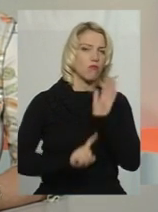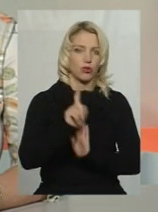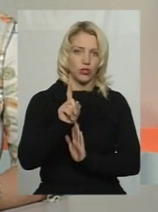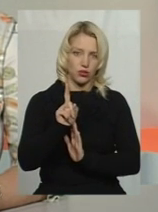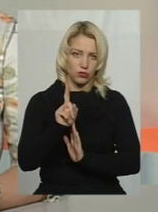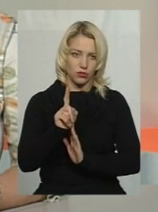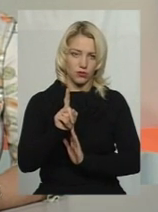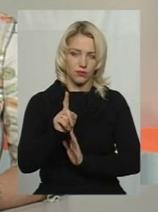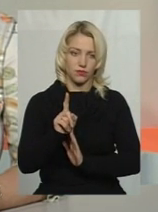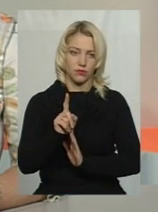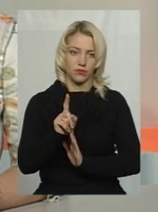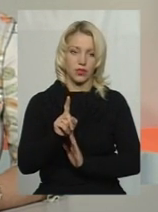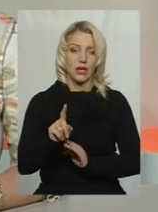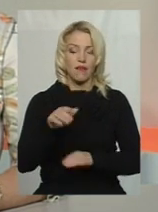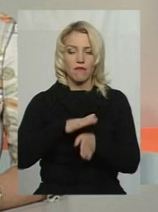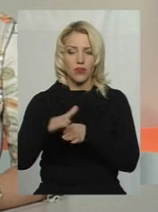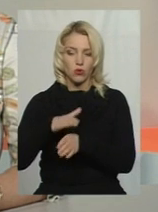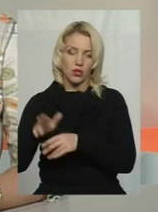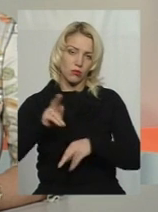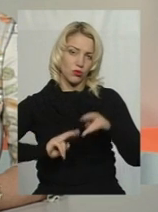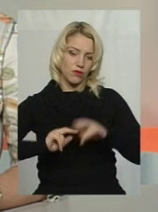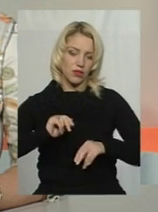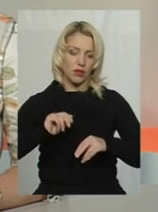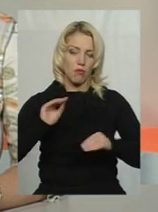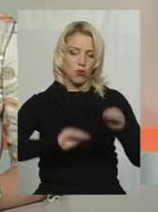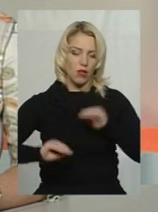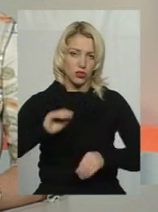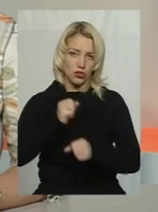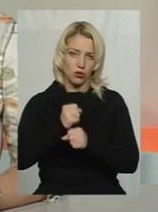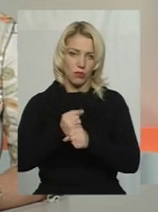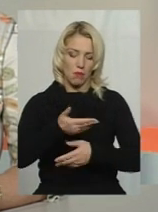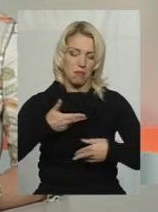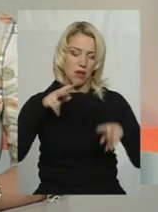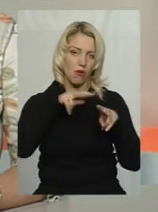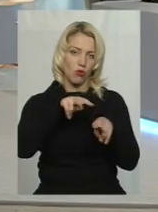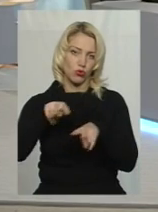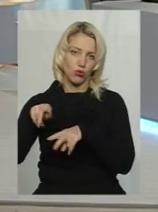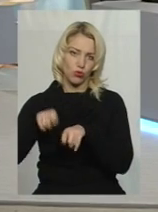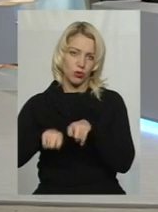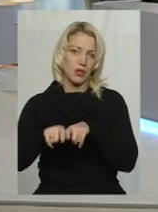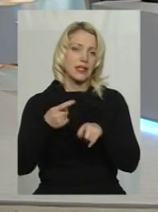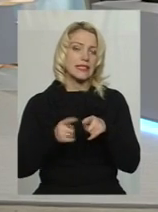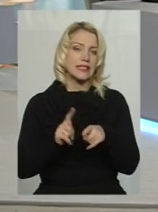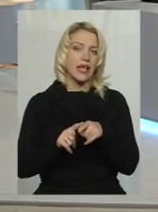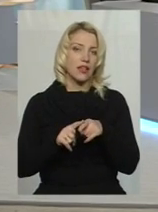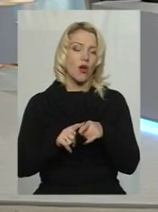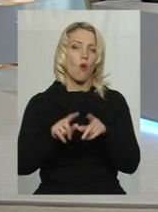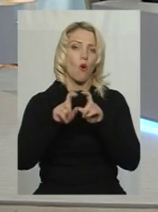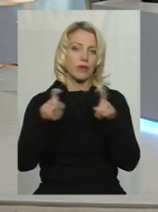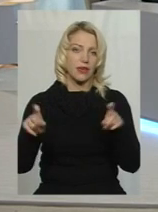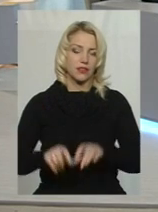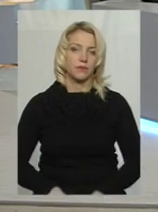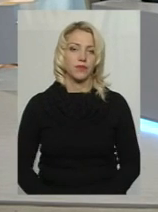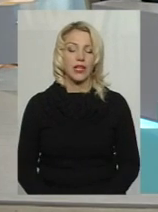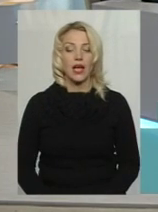виконання будівельно-монтажних робіт ми контролюємо цей об'єкт. Пані Людмило, це